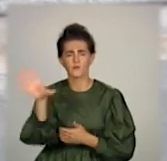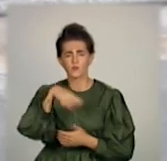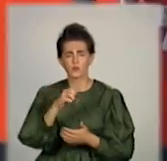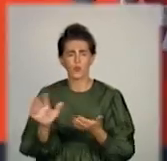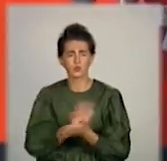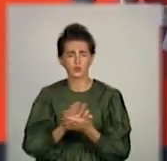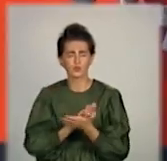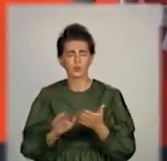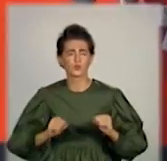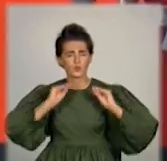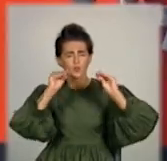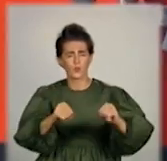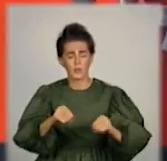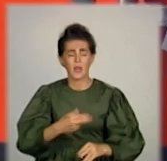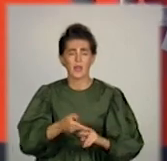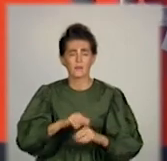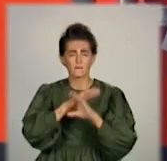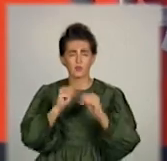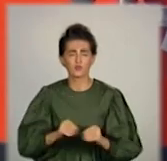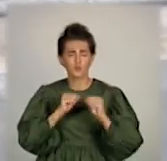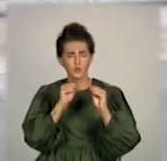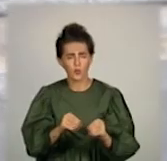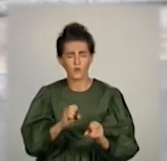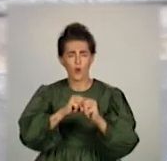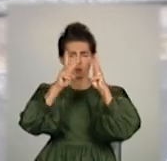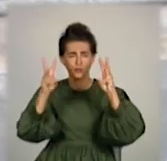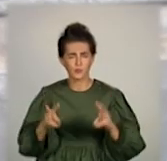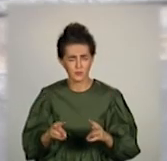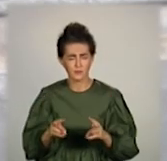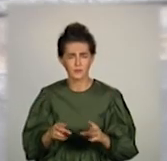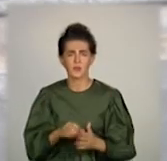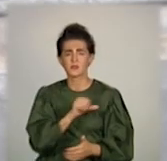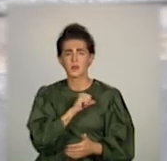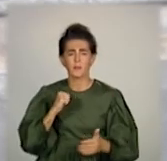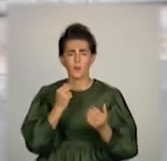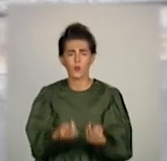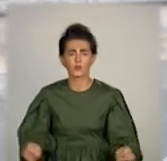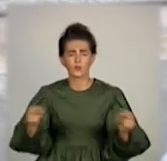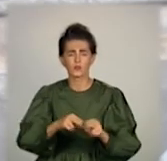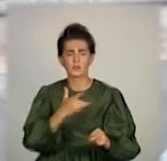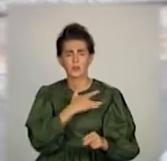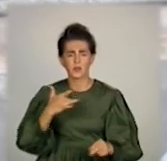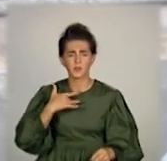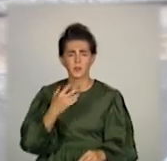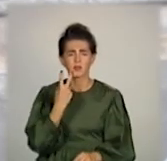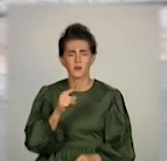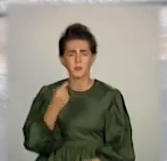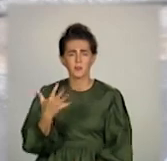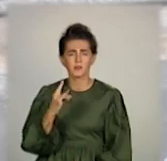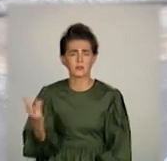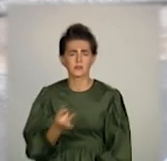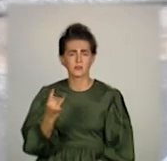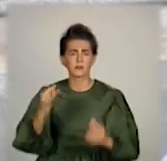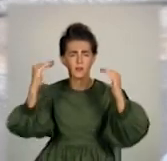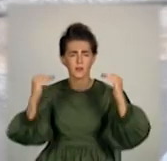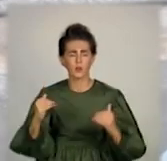установок. Нові полігазоочисні установки об'єктують остаточну заболівність в 2,5 рази нижче